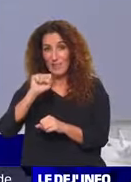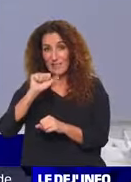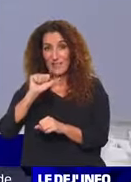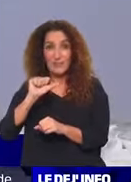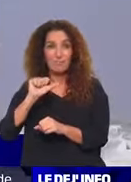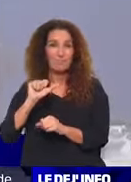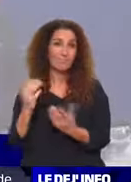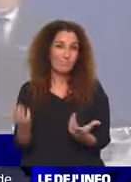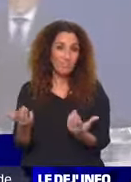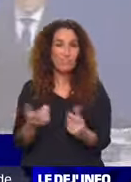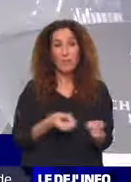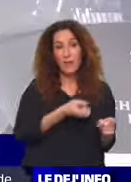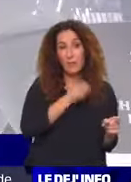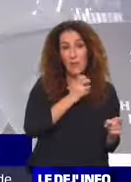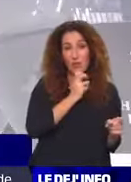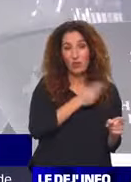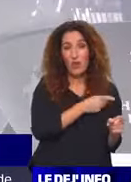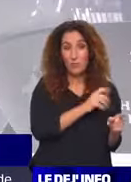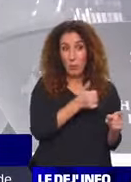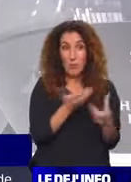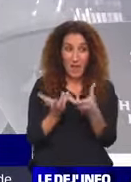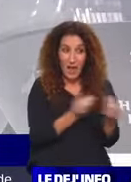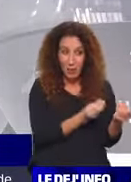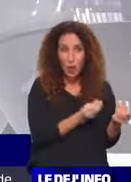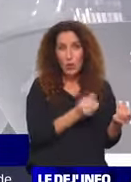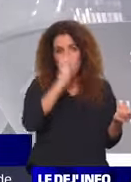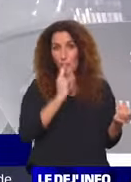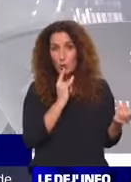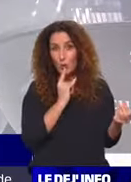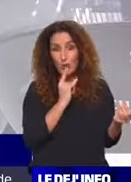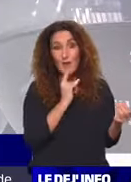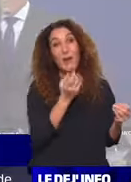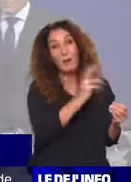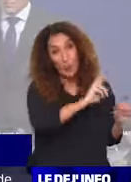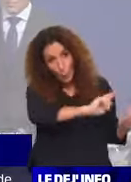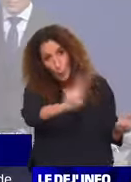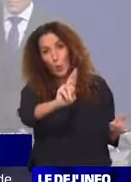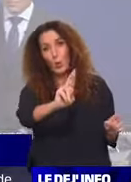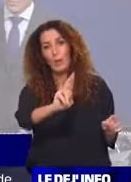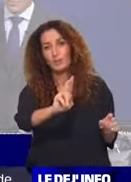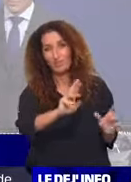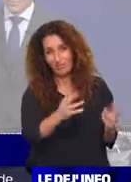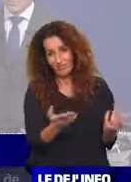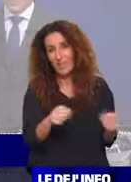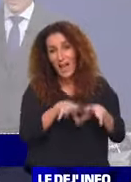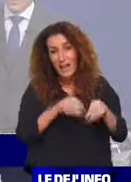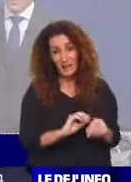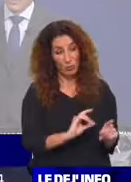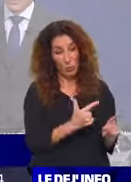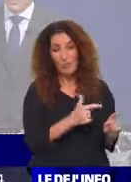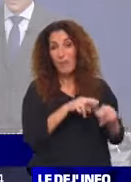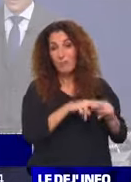d'abord recevoir la Juventus avant de se déplacer au match retour. C'est un petit peu l'inconvénient des équipes qui finissent deuxième